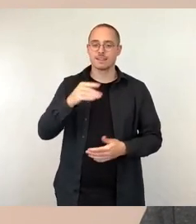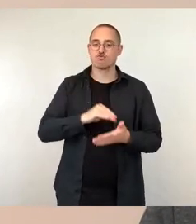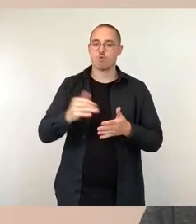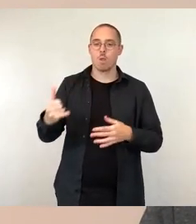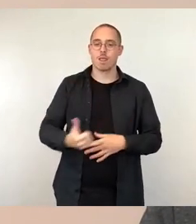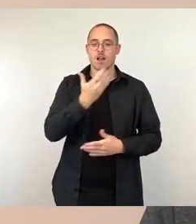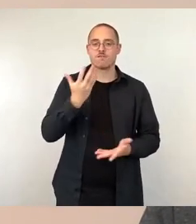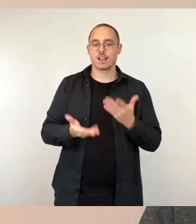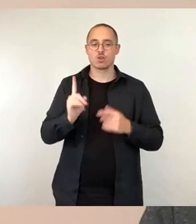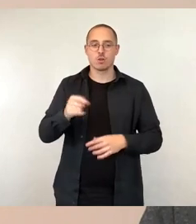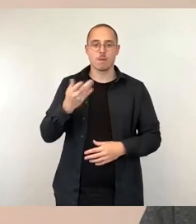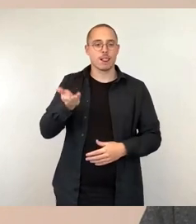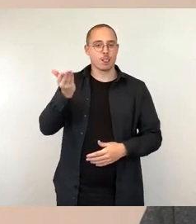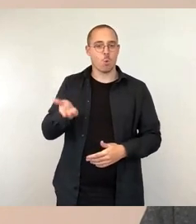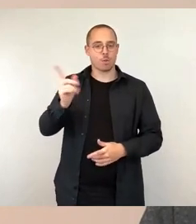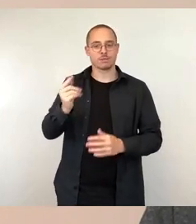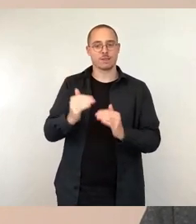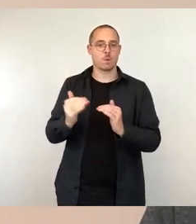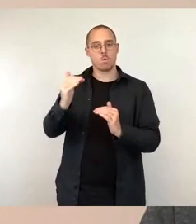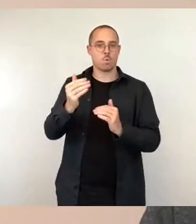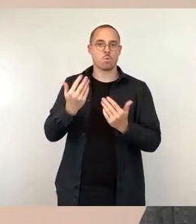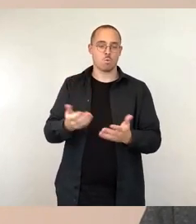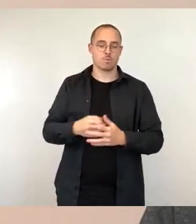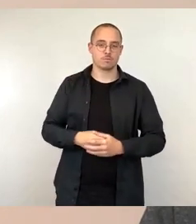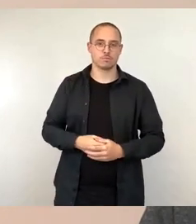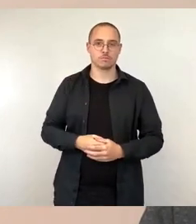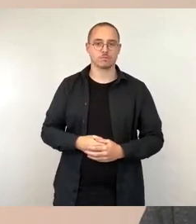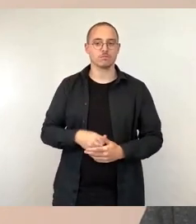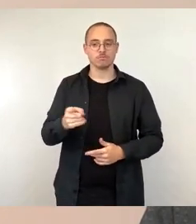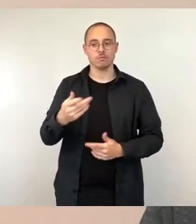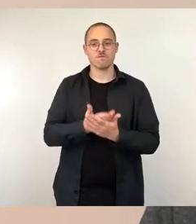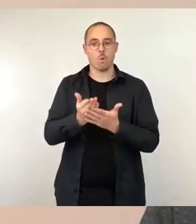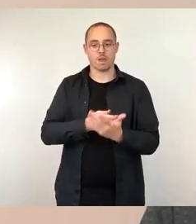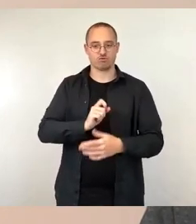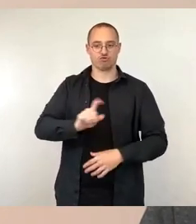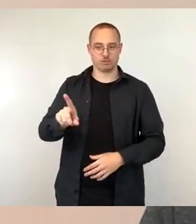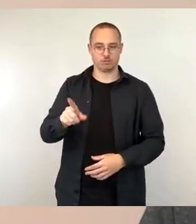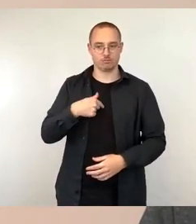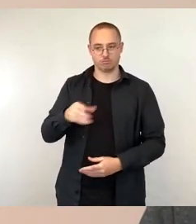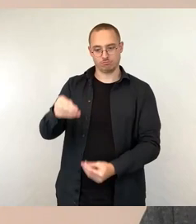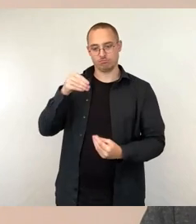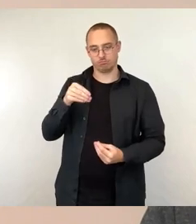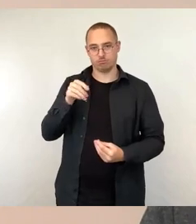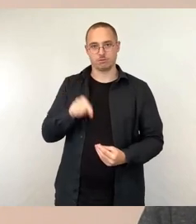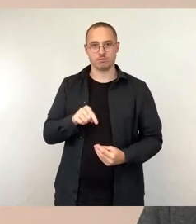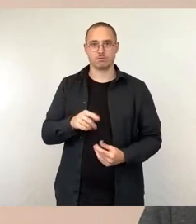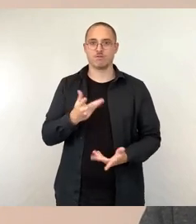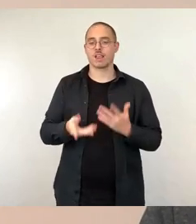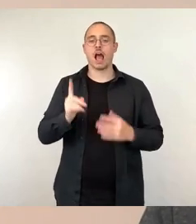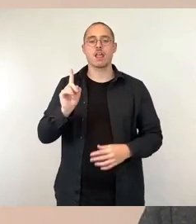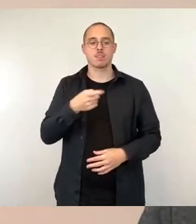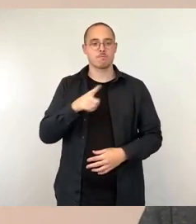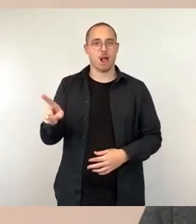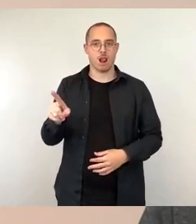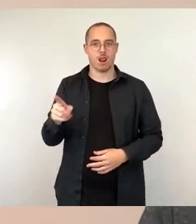Ihnen ist ja eine Vorlage zugegangen, die zunächst eine außerplanmäßige, einmalige Entgelterhöhung im Umfang von 10 Prozent